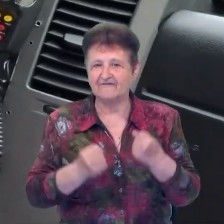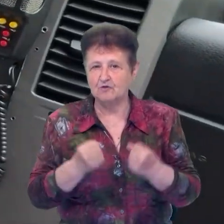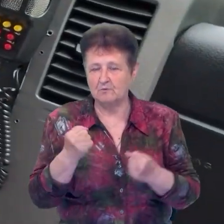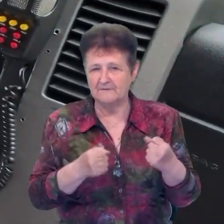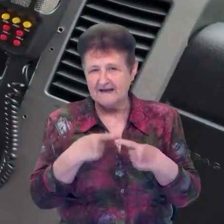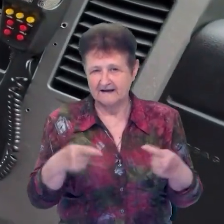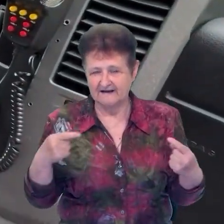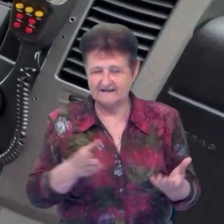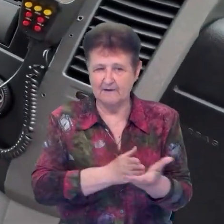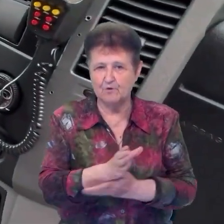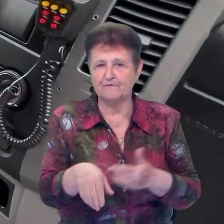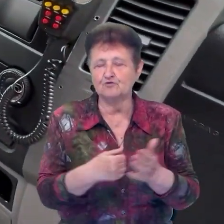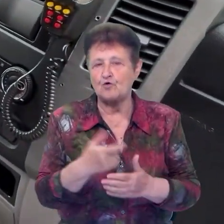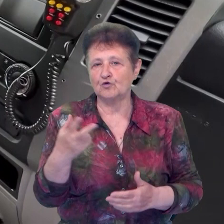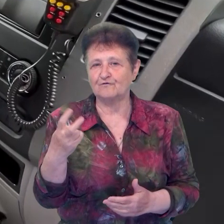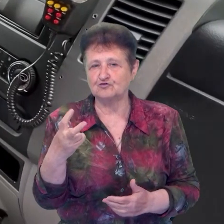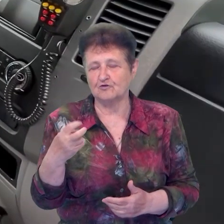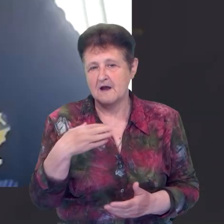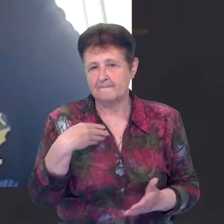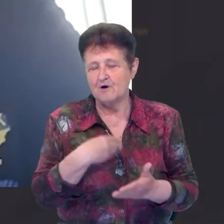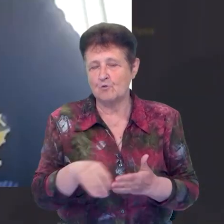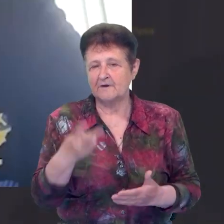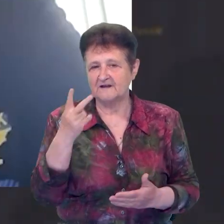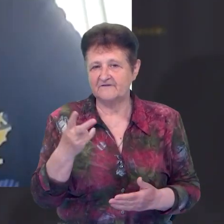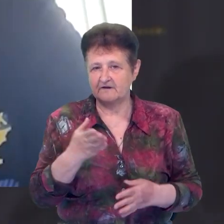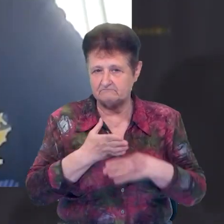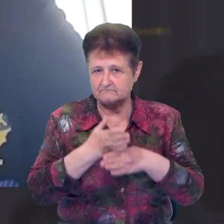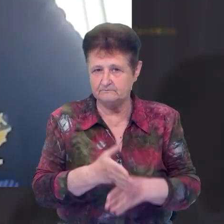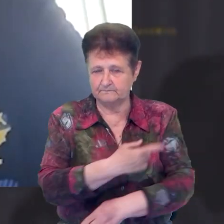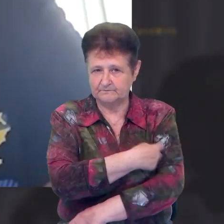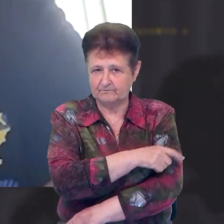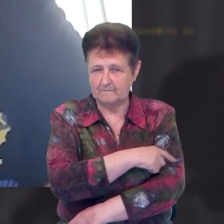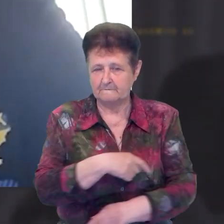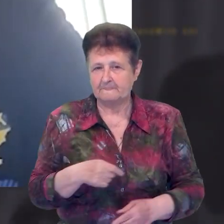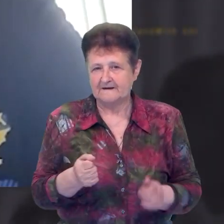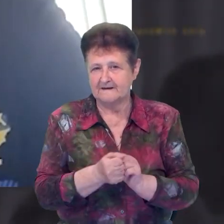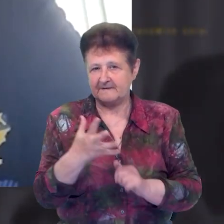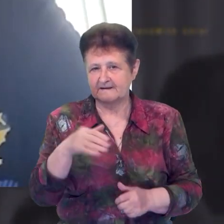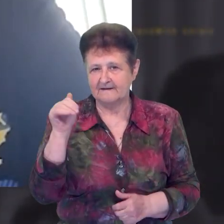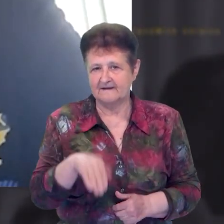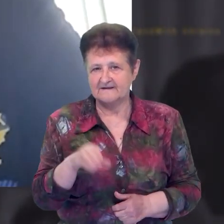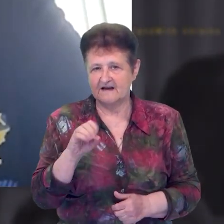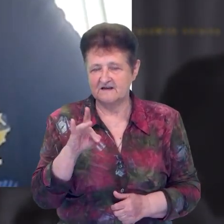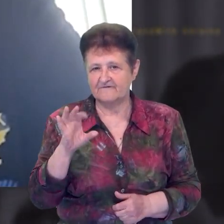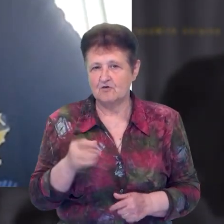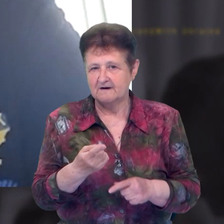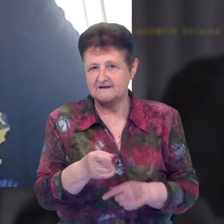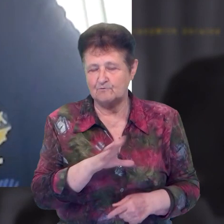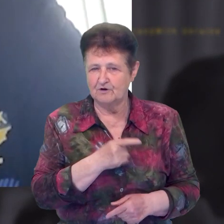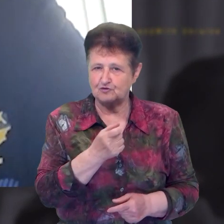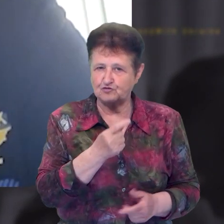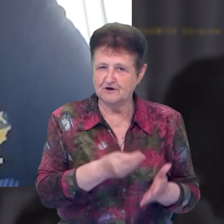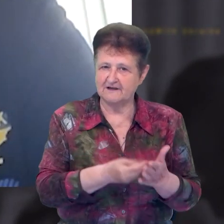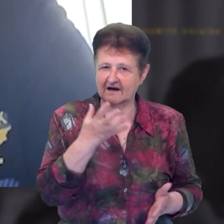різного профілю – до двох сотень. Ми купили дві швидки, ми купили їх за 15 тисяч євро, тобто ця була трошки